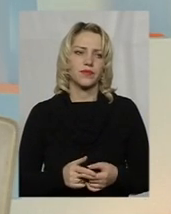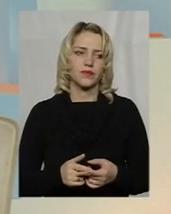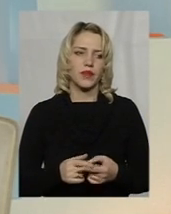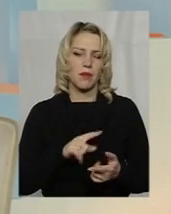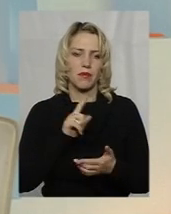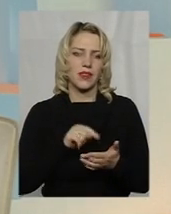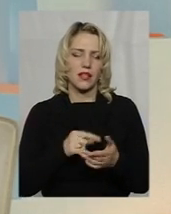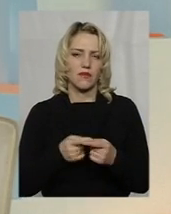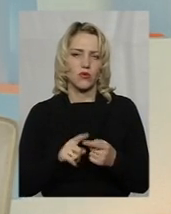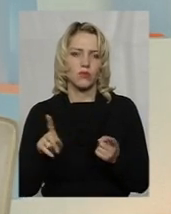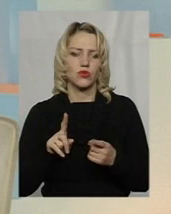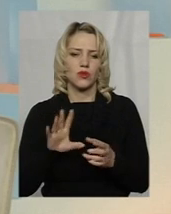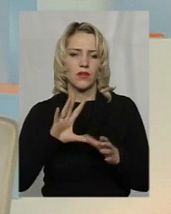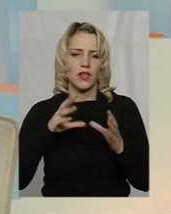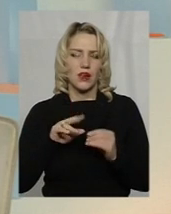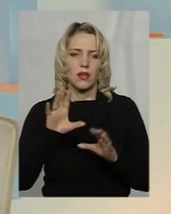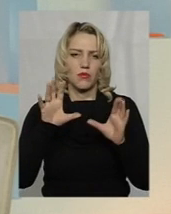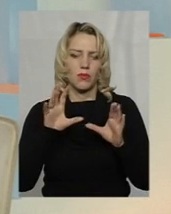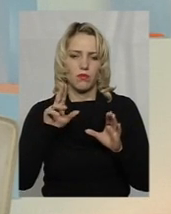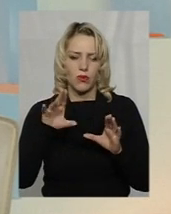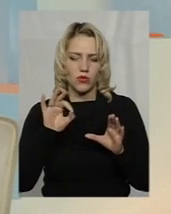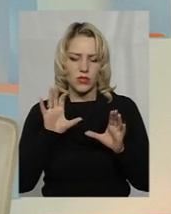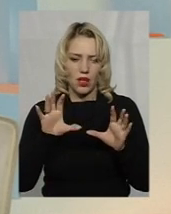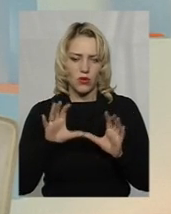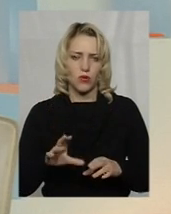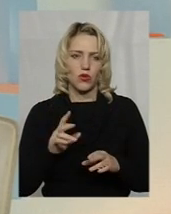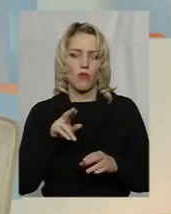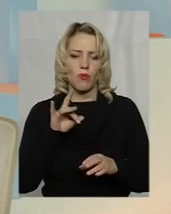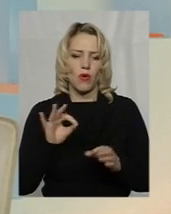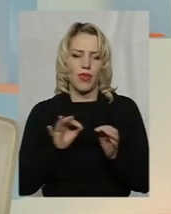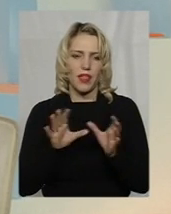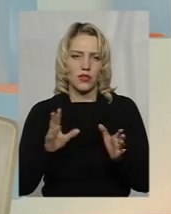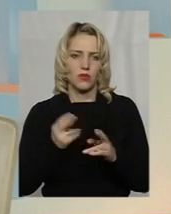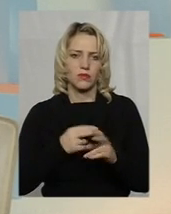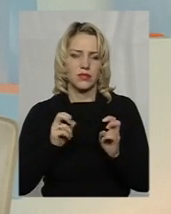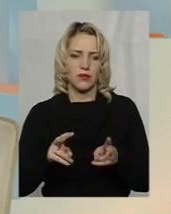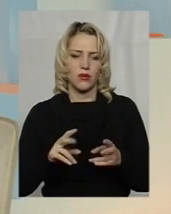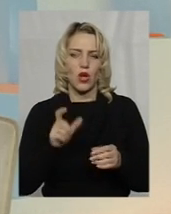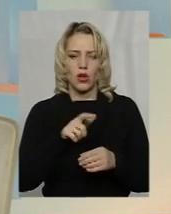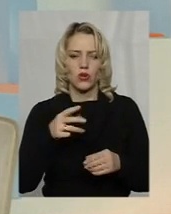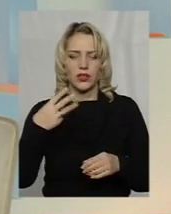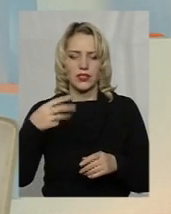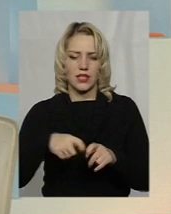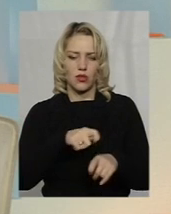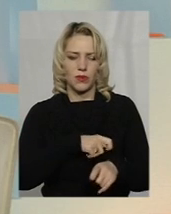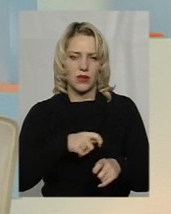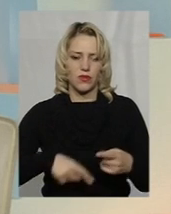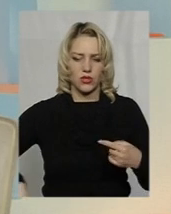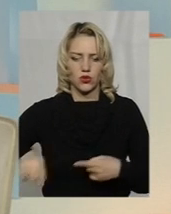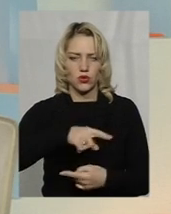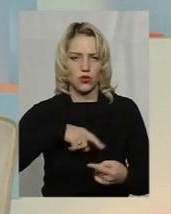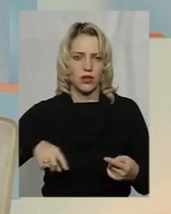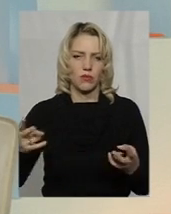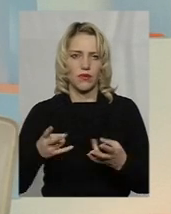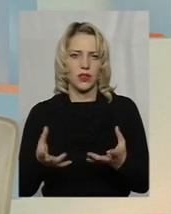взагалі по закону про ядерну безпеку мешканці 30-кілометрової зони, про яку ми говоримо так багато, мають